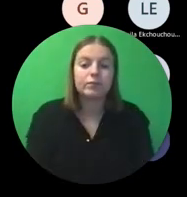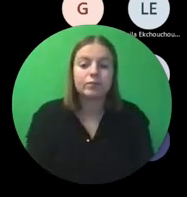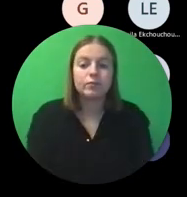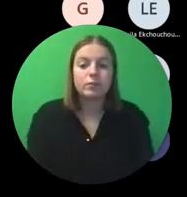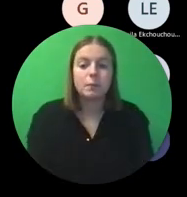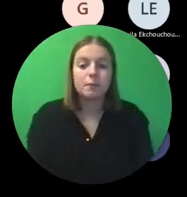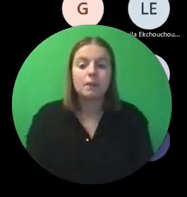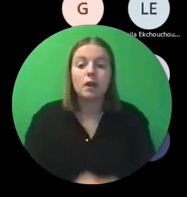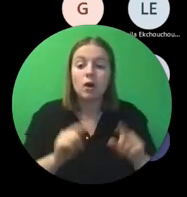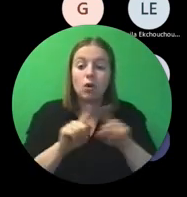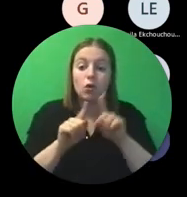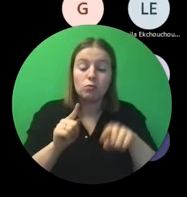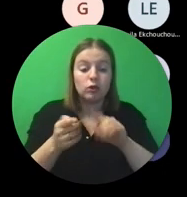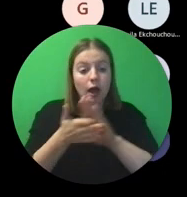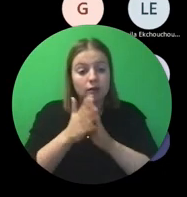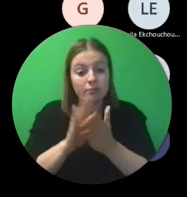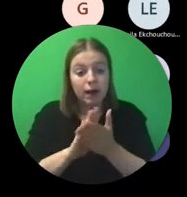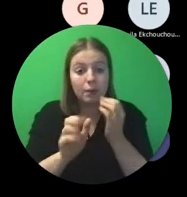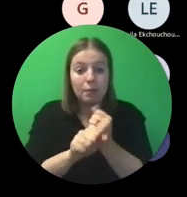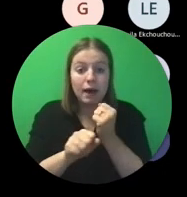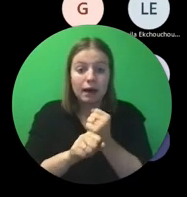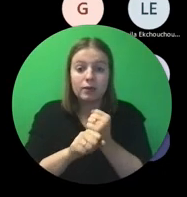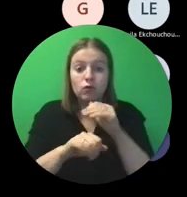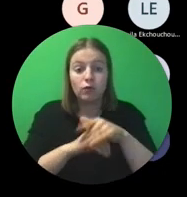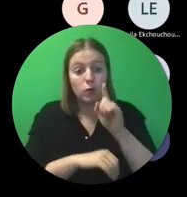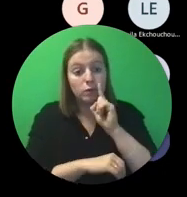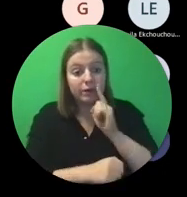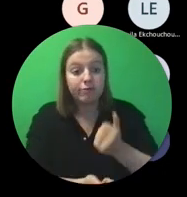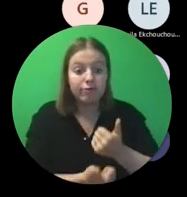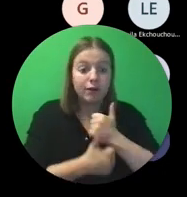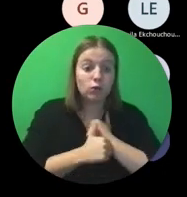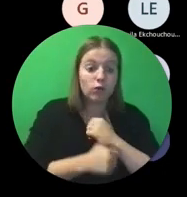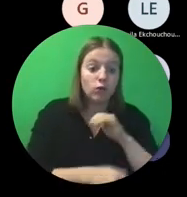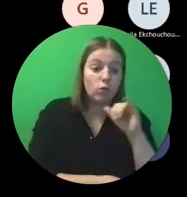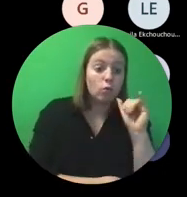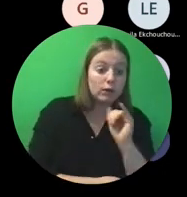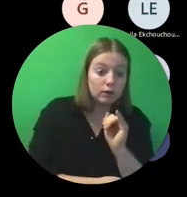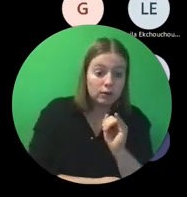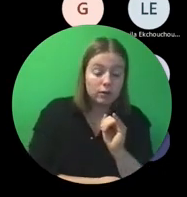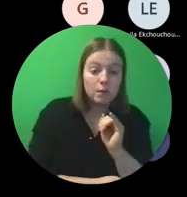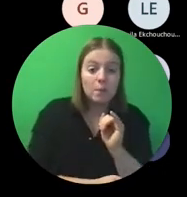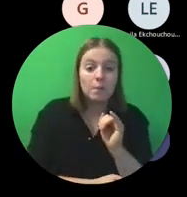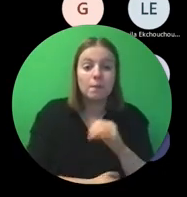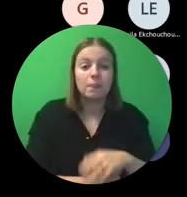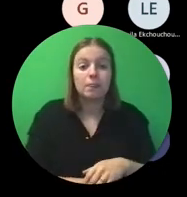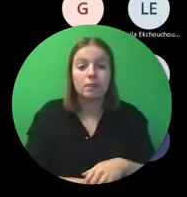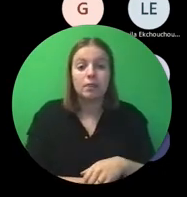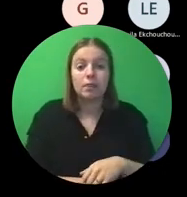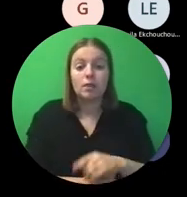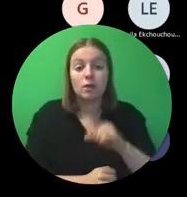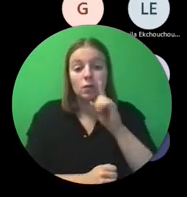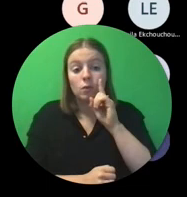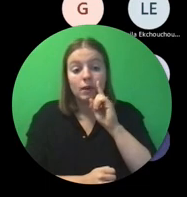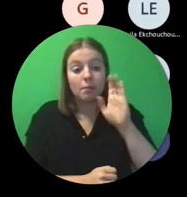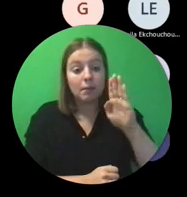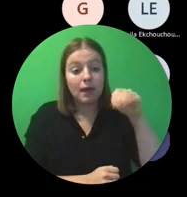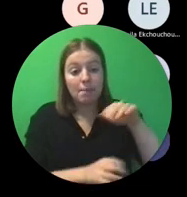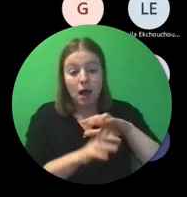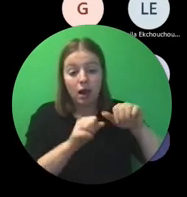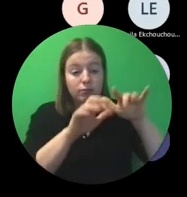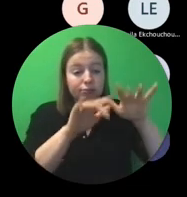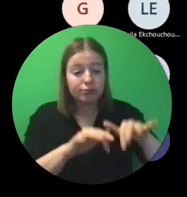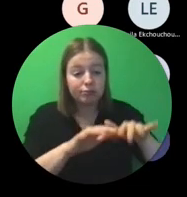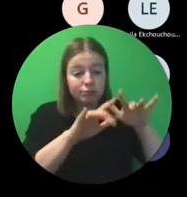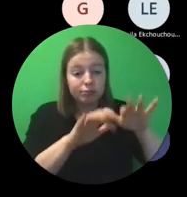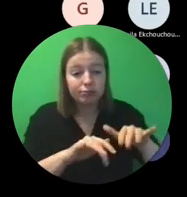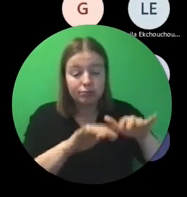Je gaat ook afspraken moeten maken rond de verantwoordelijkheden. Wie gaat er in de beneficiary module alles bijhouden? En nu